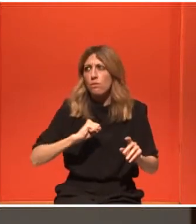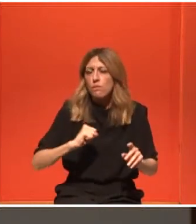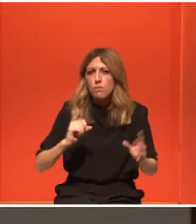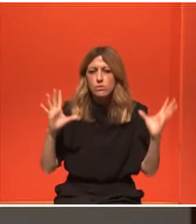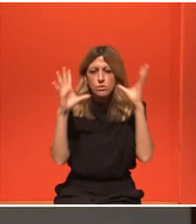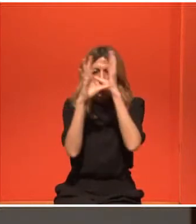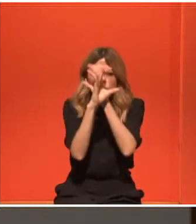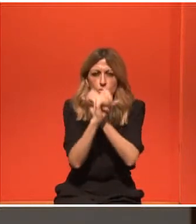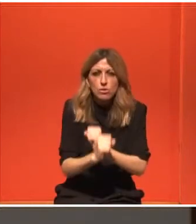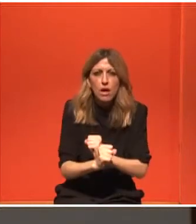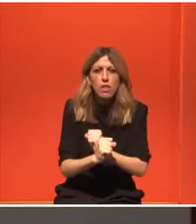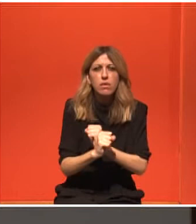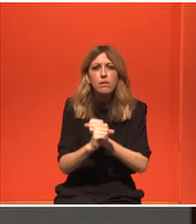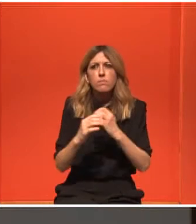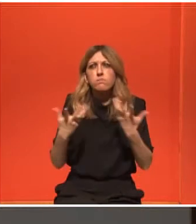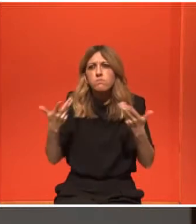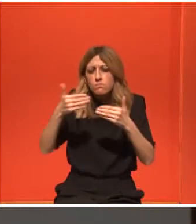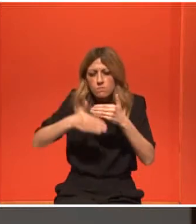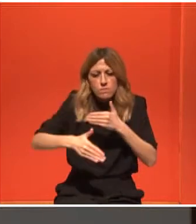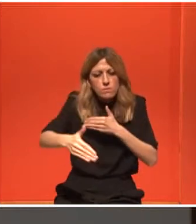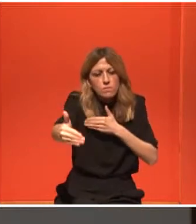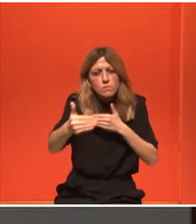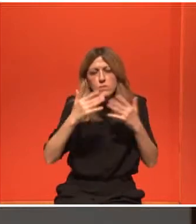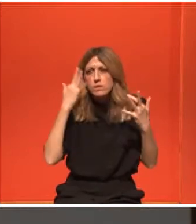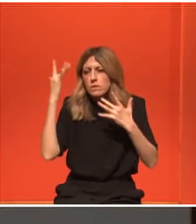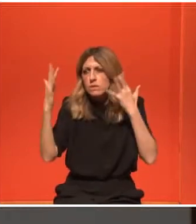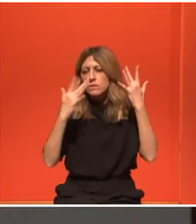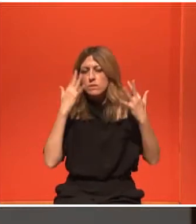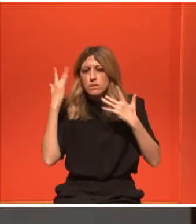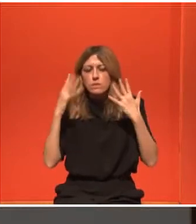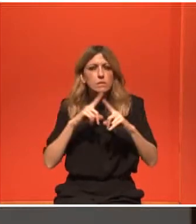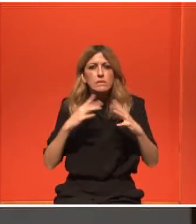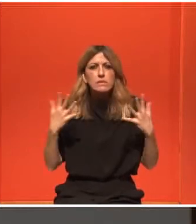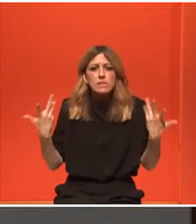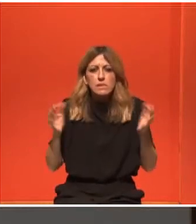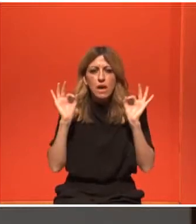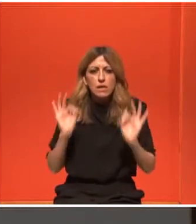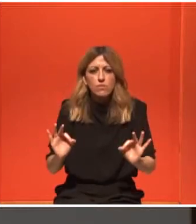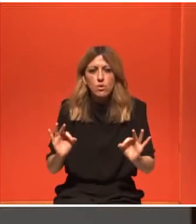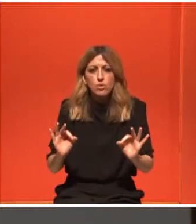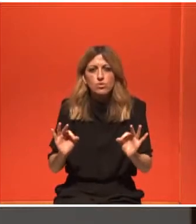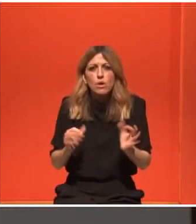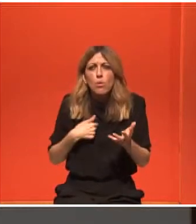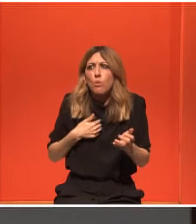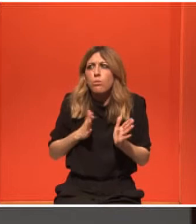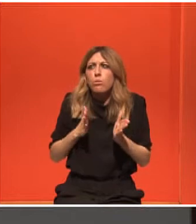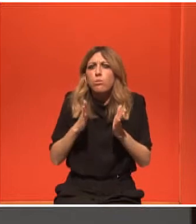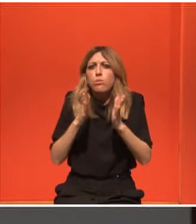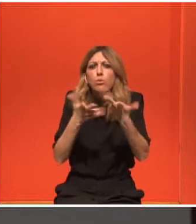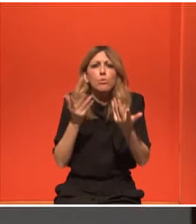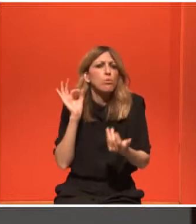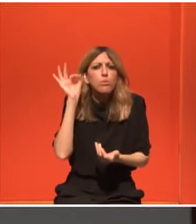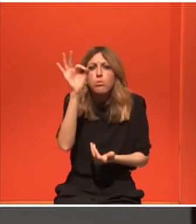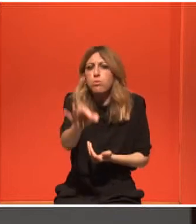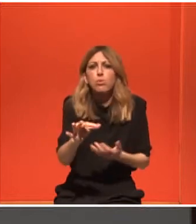το άγνωστο. Λες, θα μπω σε μια διαδικασία η οποία δεν ξέρω πού θα οδηγηθεί. Εκεί τι